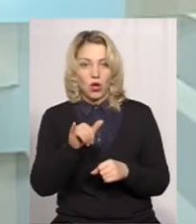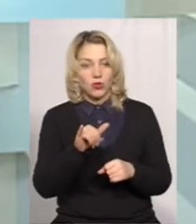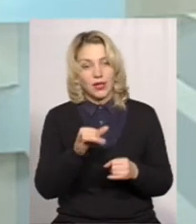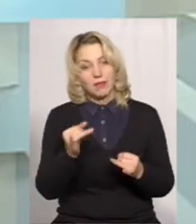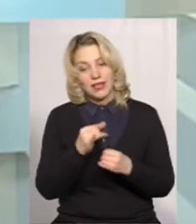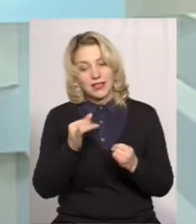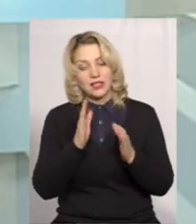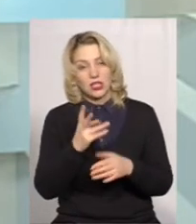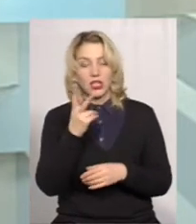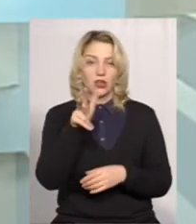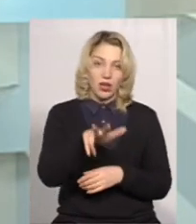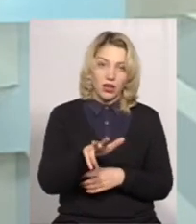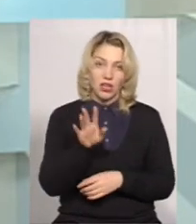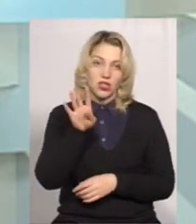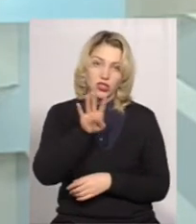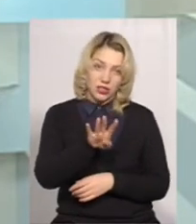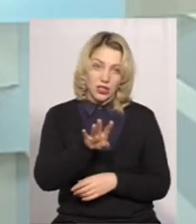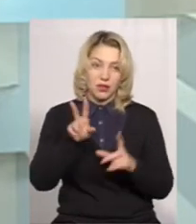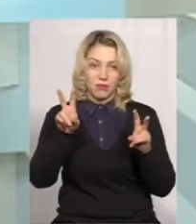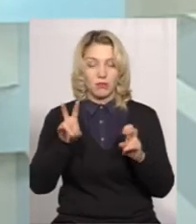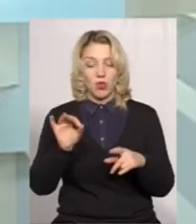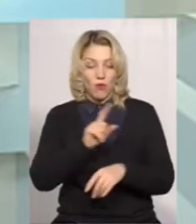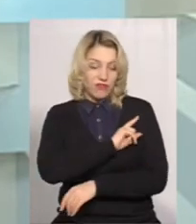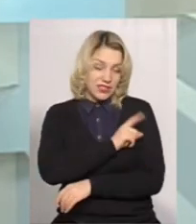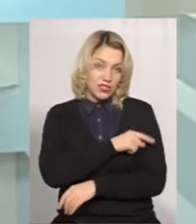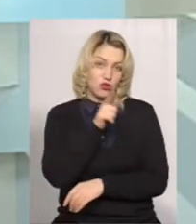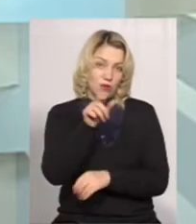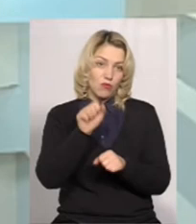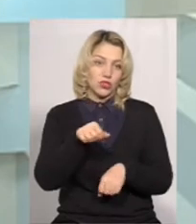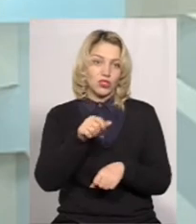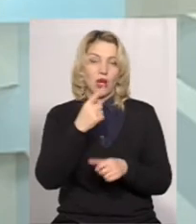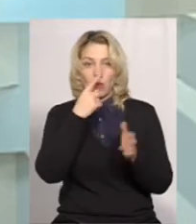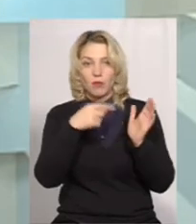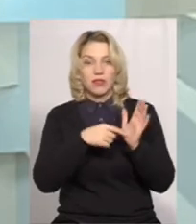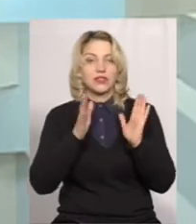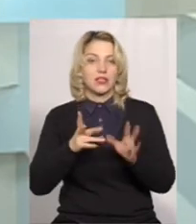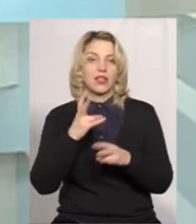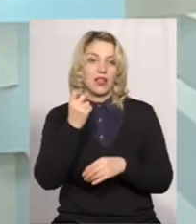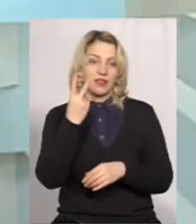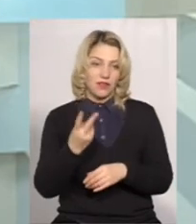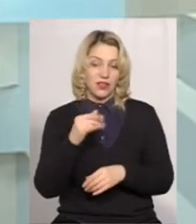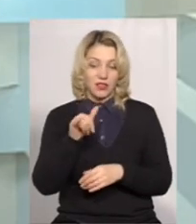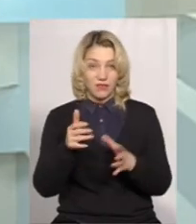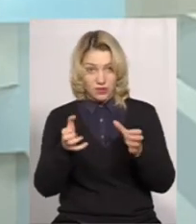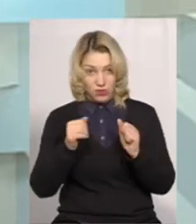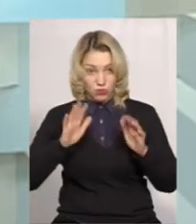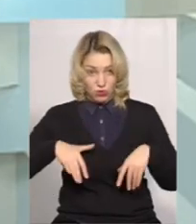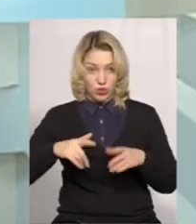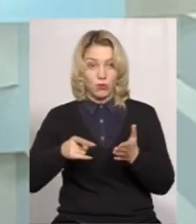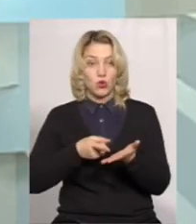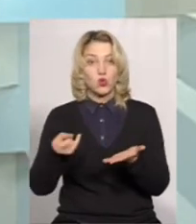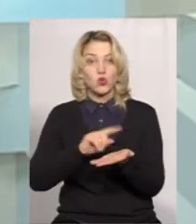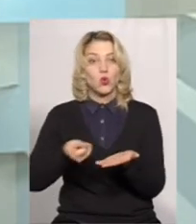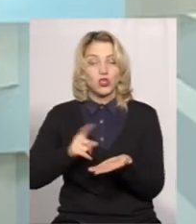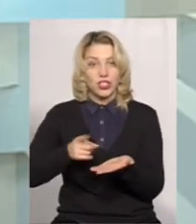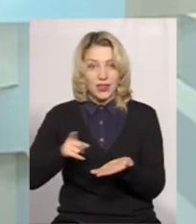тебе інтерес до трьох або до чотирьох предметів. Фізично ти можеш потрапити на два. Ти візьмеш потім зошити